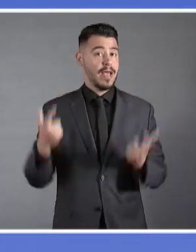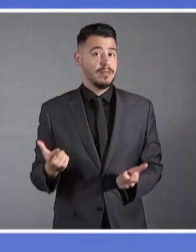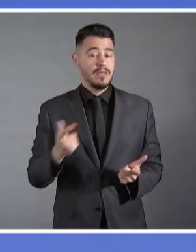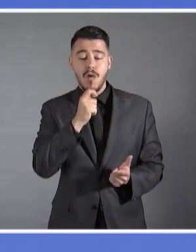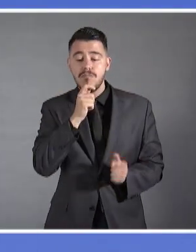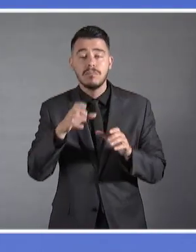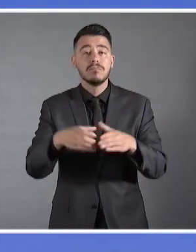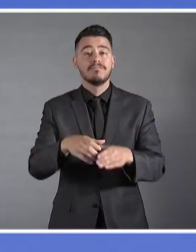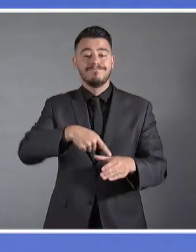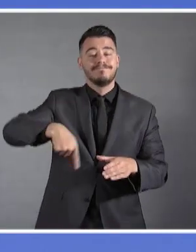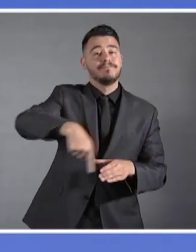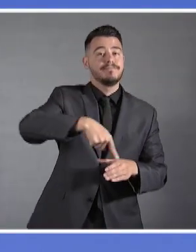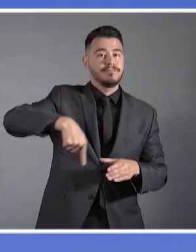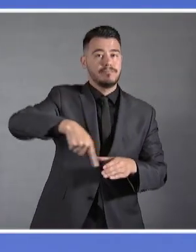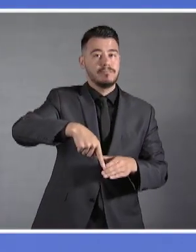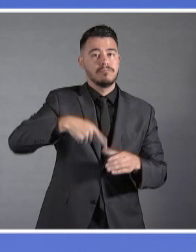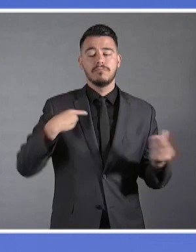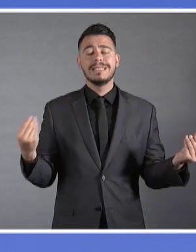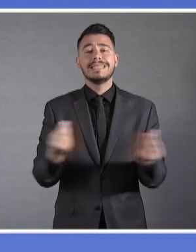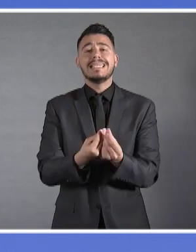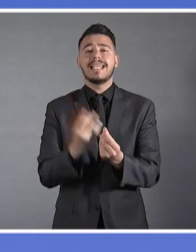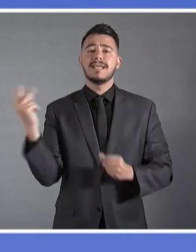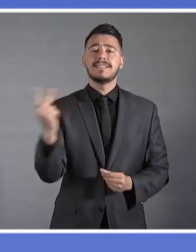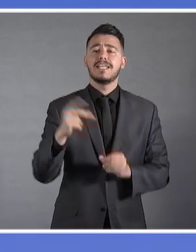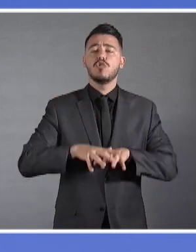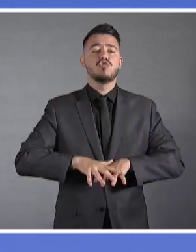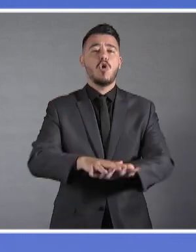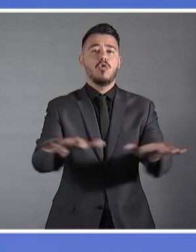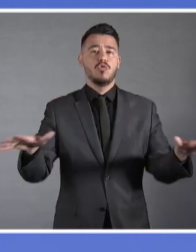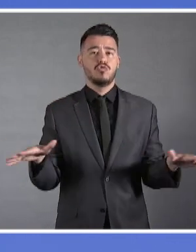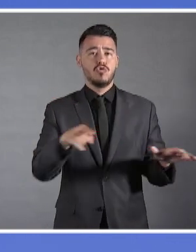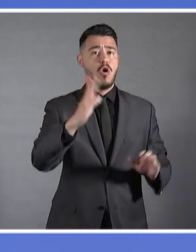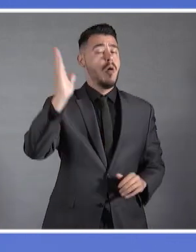στην κοινωνία αλλά και στο πολιτικό φάσμα το μπορεί.